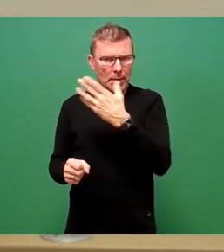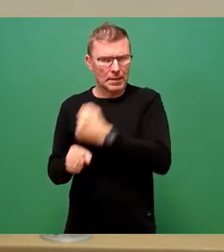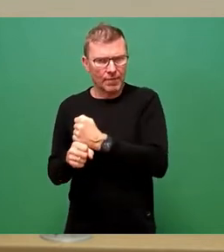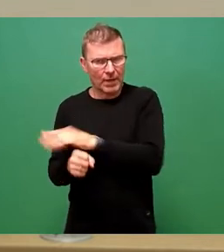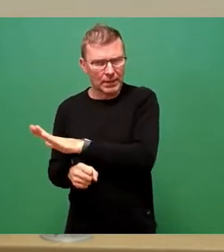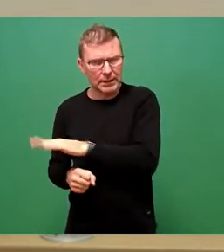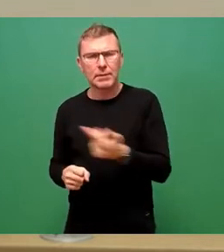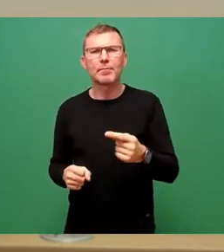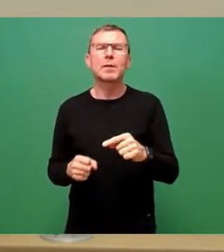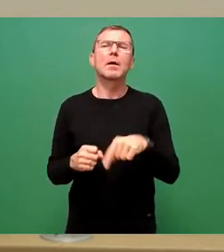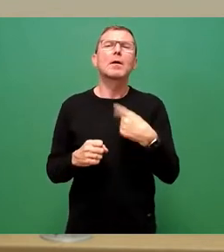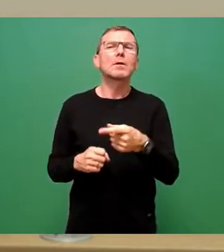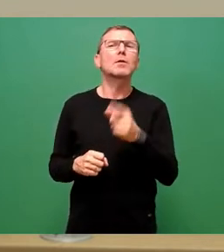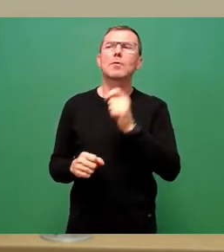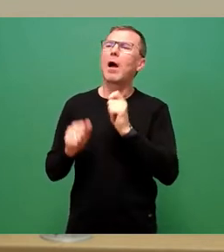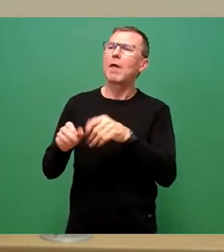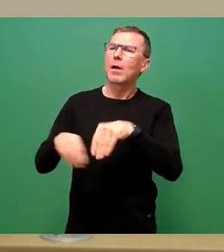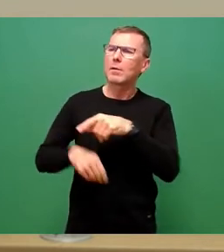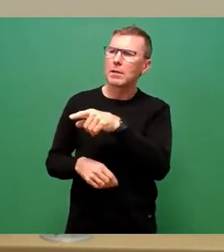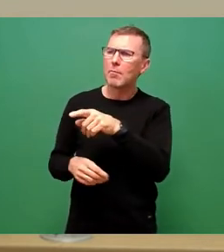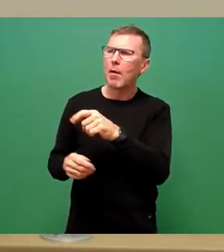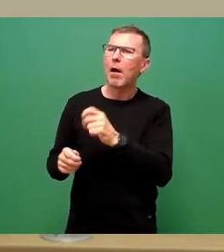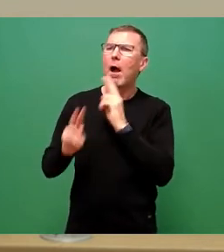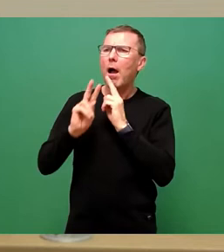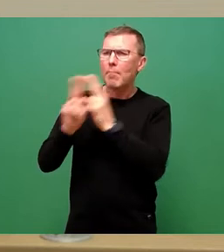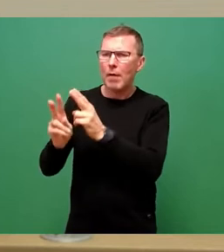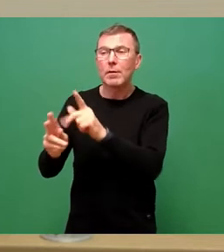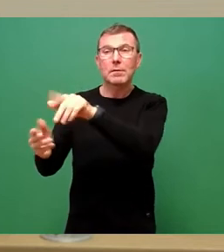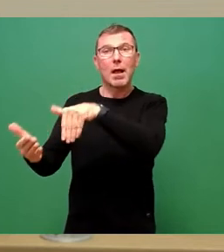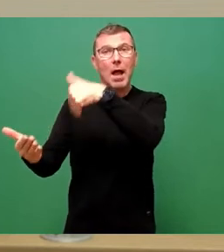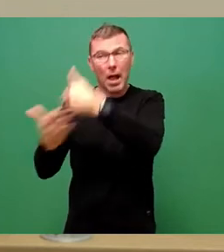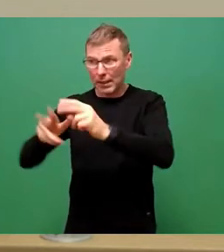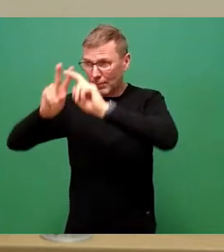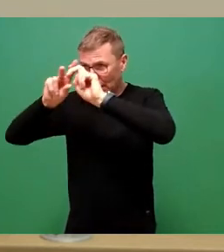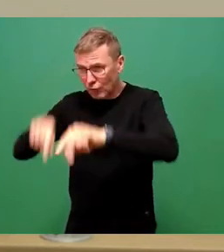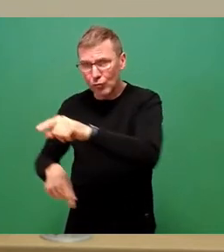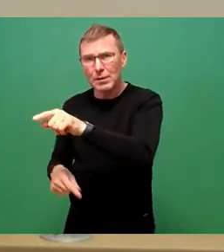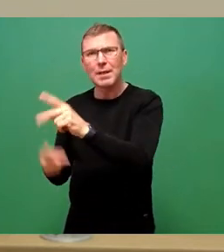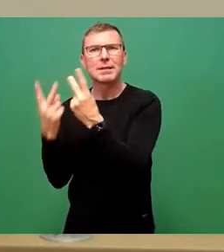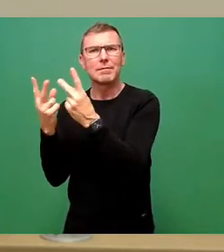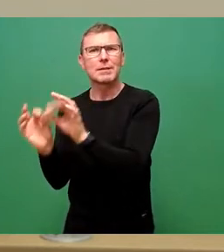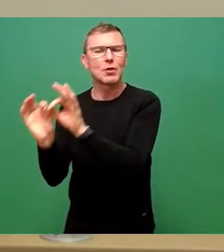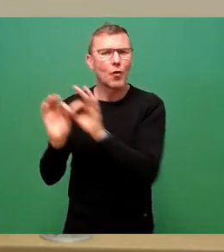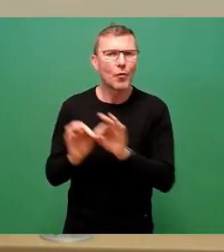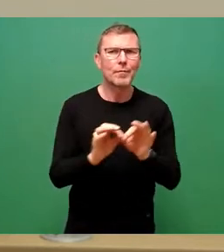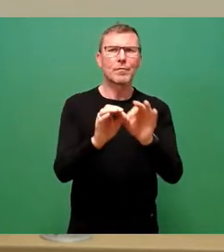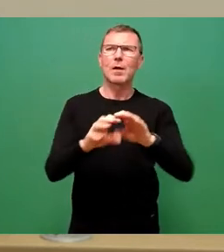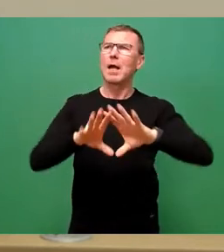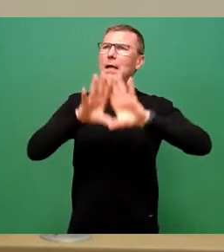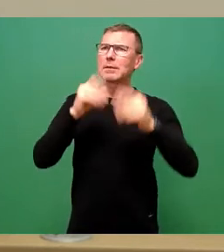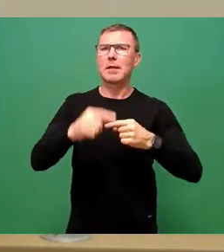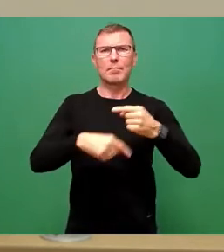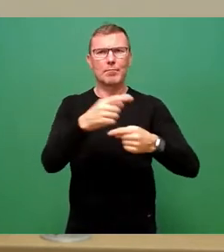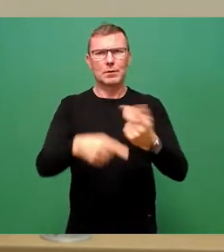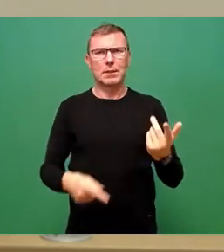da soll ein entsprechender Auftragnehmer gebunden werden. Und die Ergebnisse dieser Studie, die ja wesentlich ist, wie ich gesagt habe, für den Gesamtprozess, soll